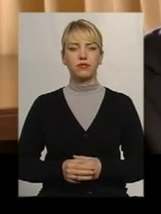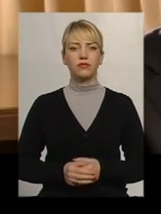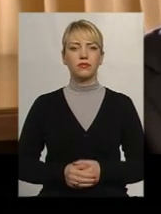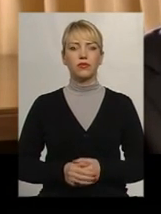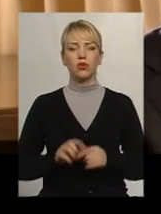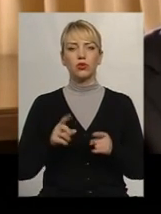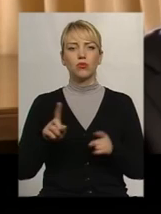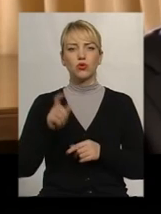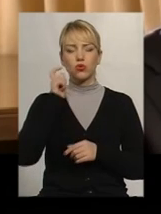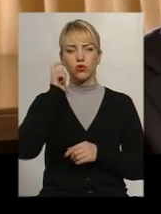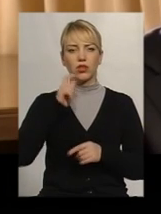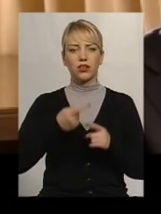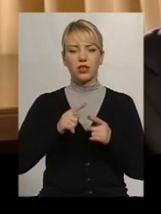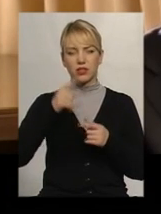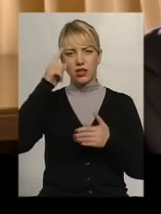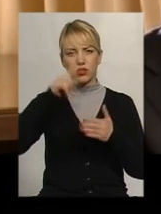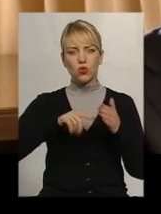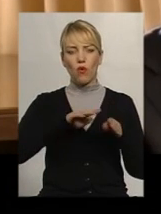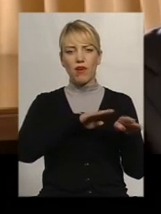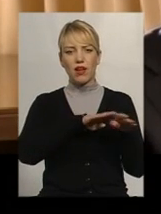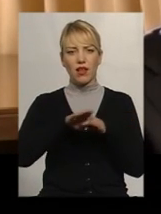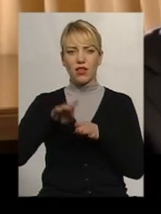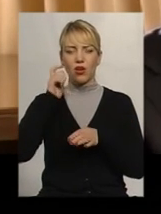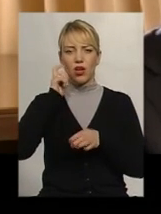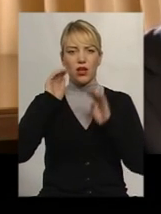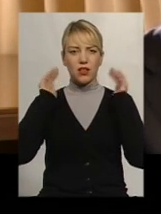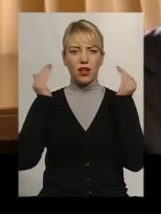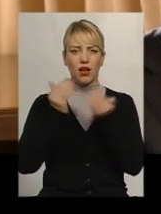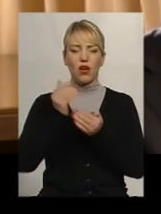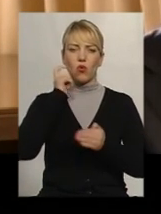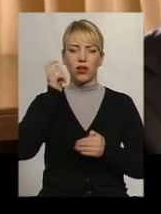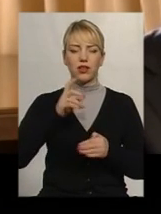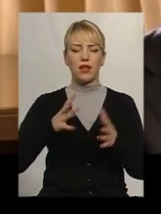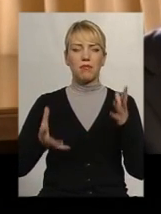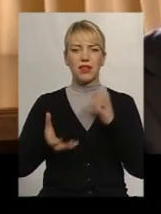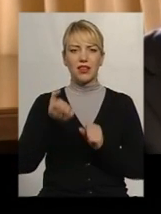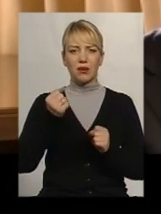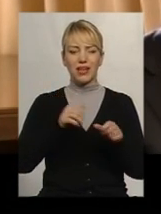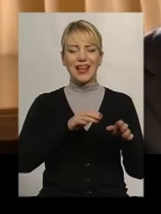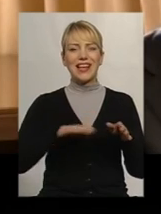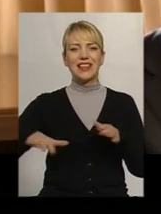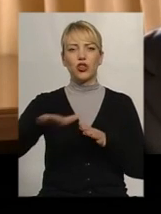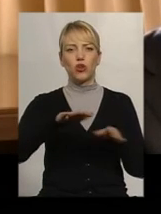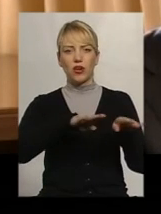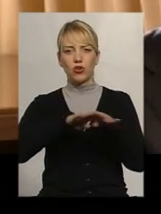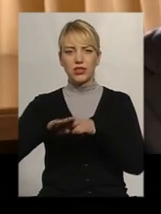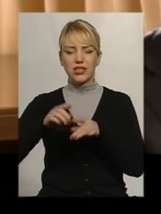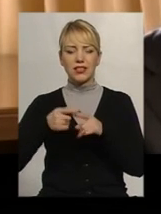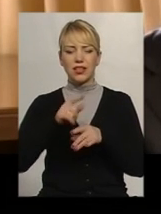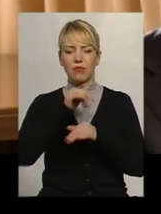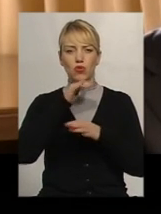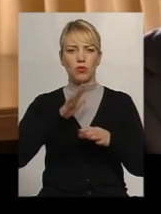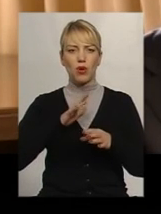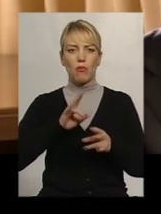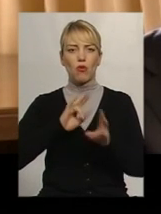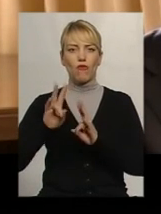Тому що Україна – це суверенна країна. Підтримка територіальної цілісності – це те, що не може провокувати будь-кого у світі.